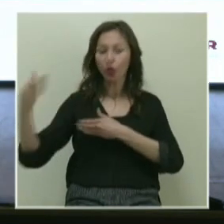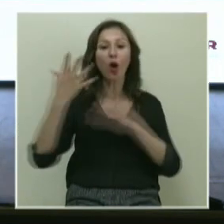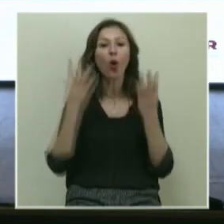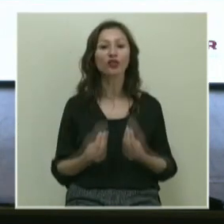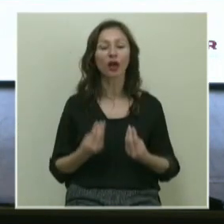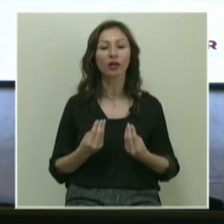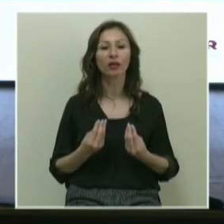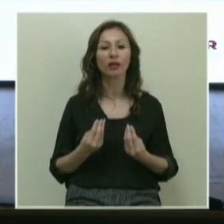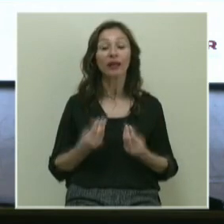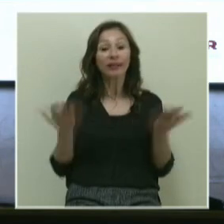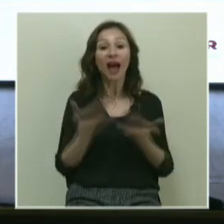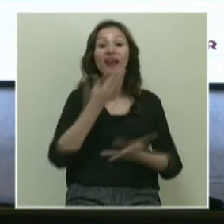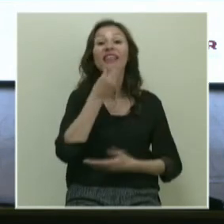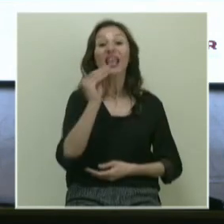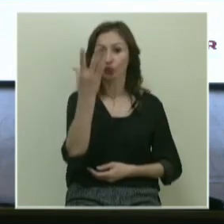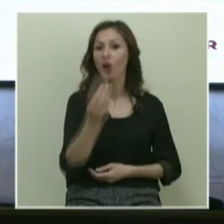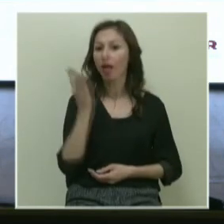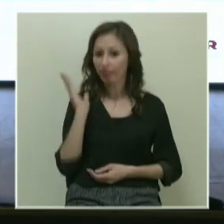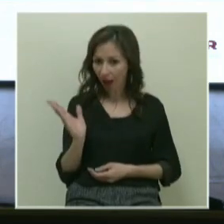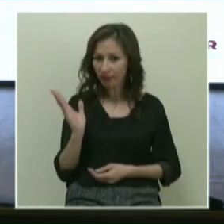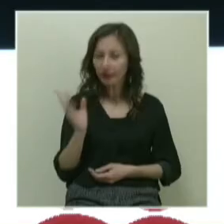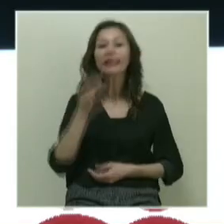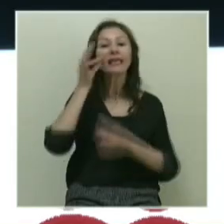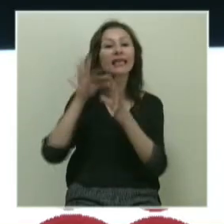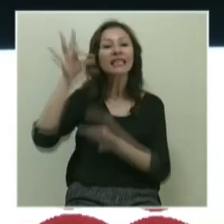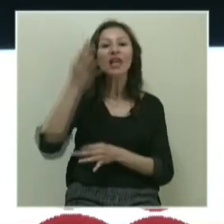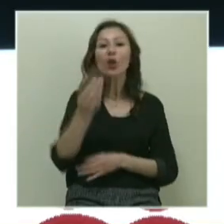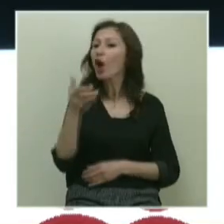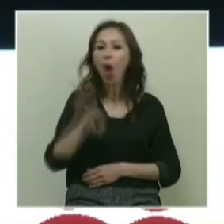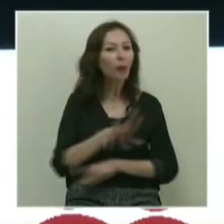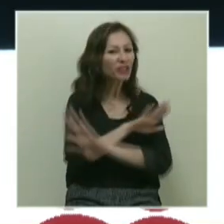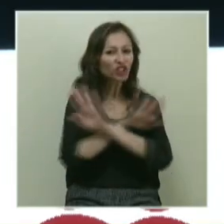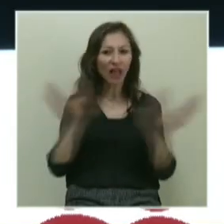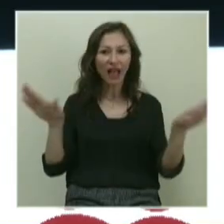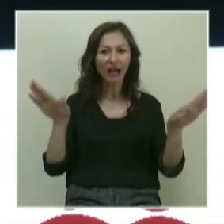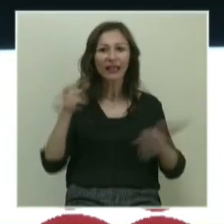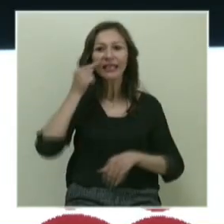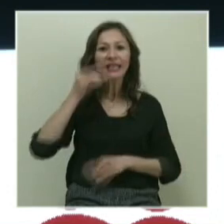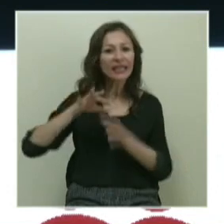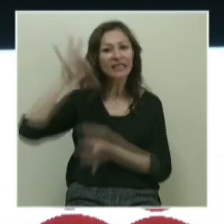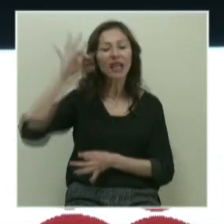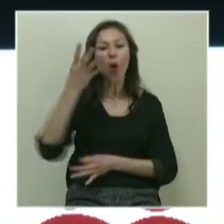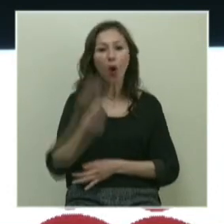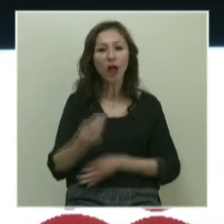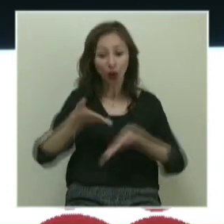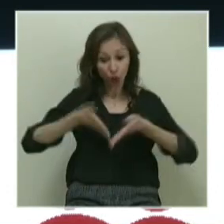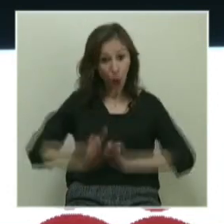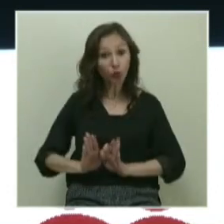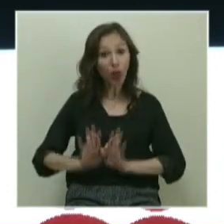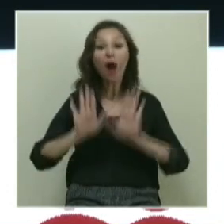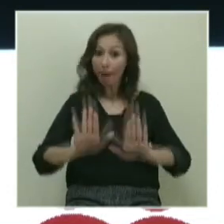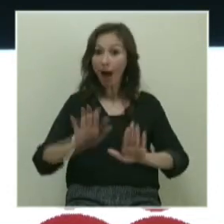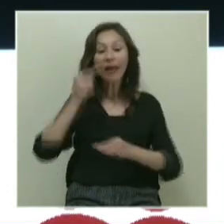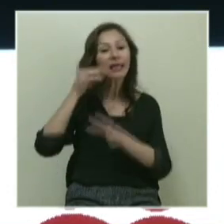Daha genç olanlar insan olarak ölmeyecekler. İnsan olarak doğduğunlar